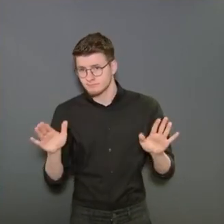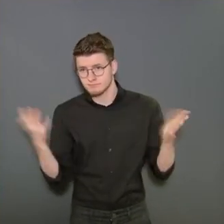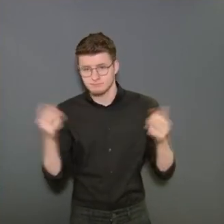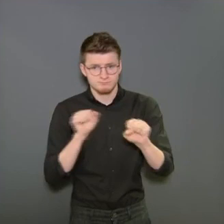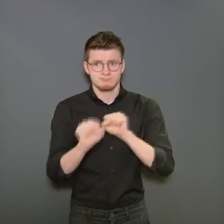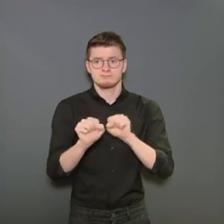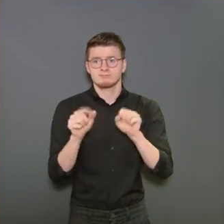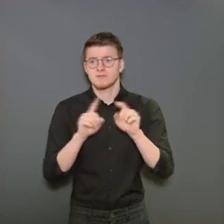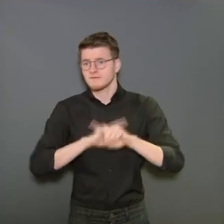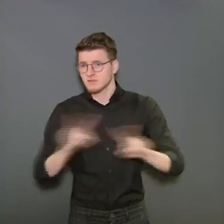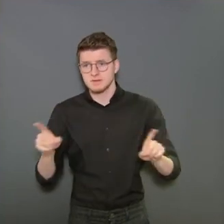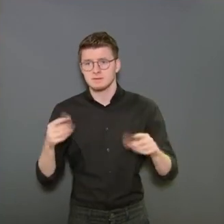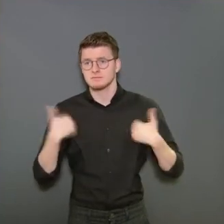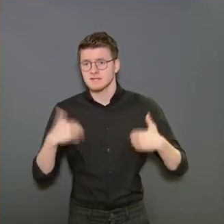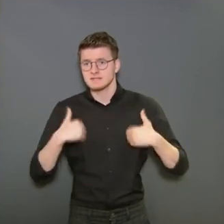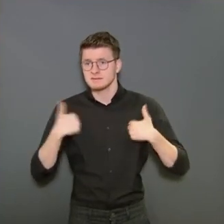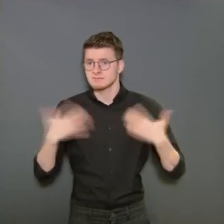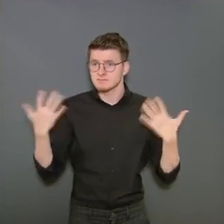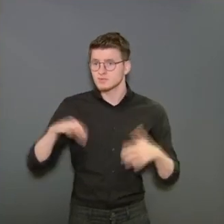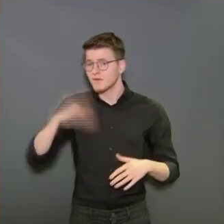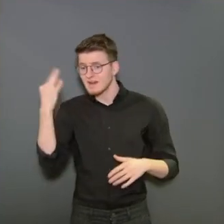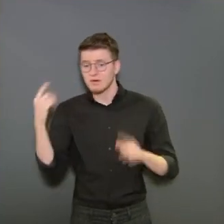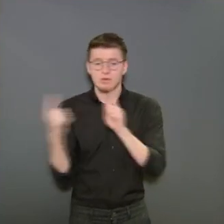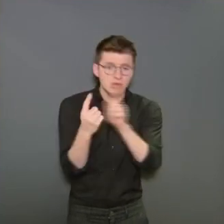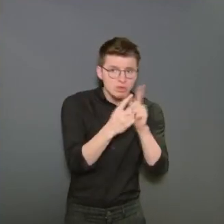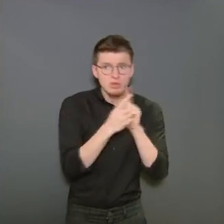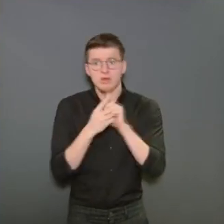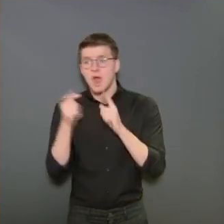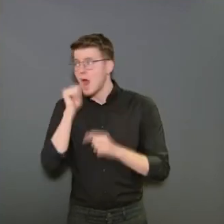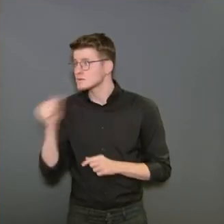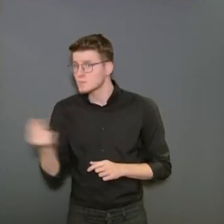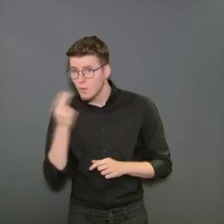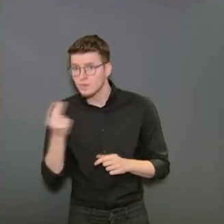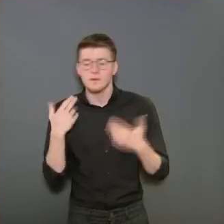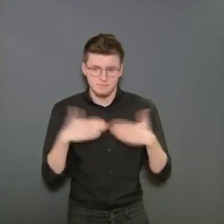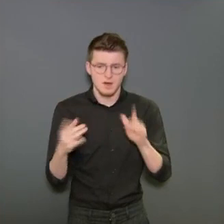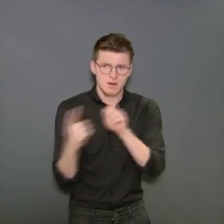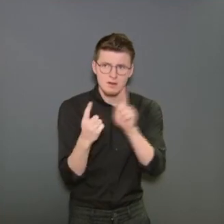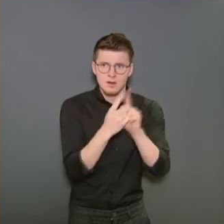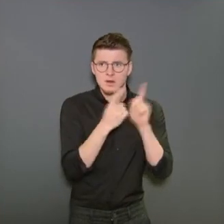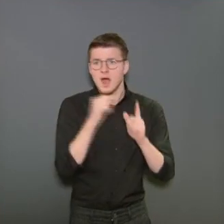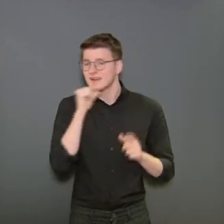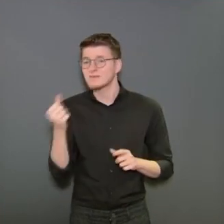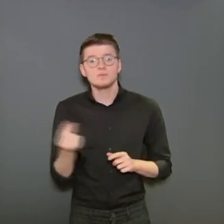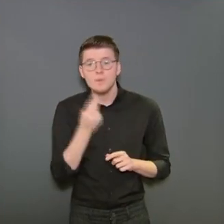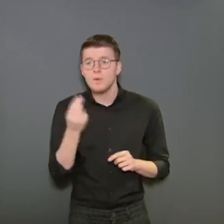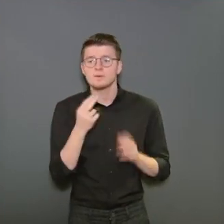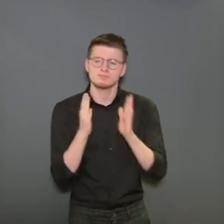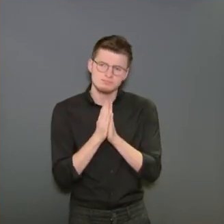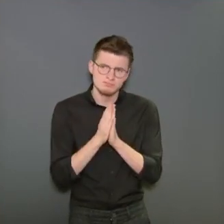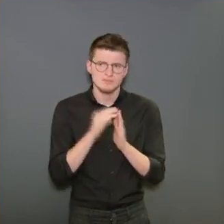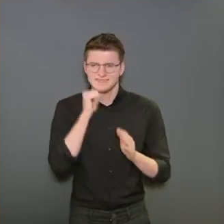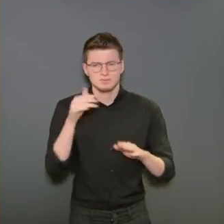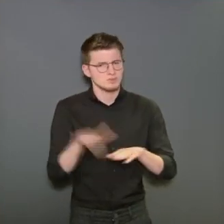'interdire et d'arrêter les contacts qui n'étaient pas strictement essentiels.